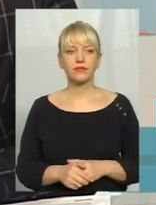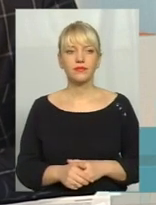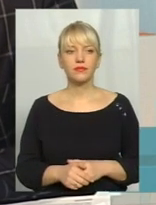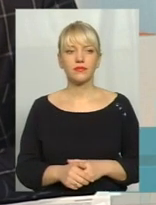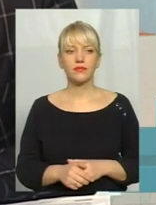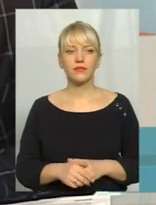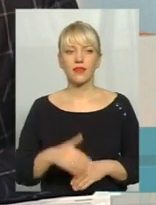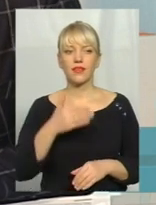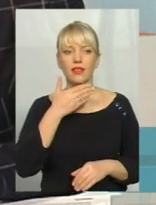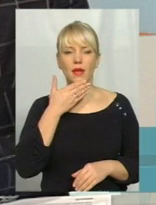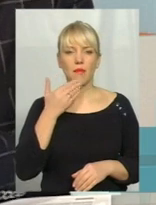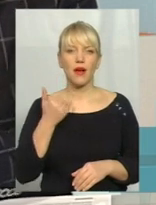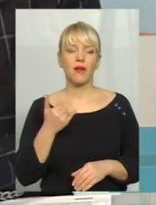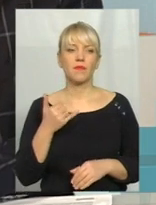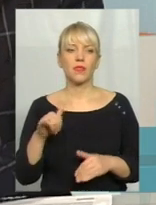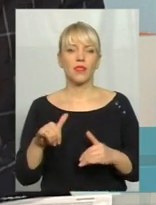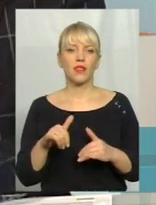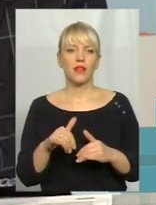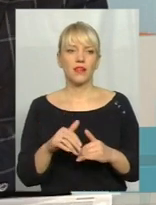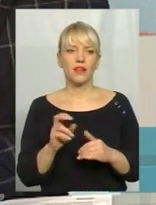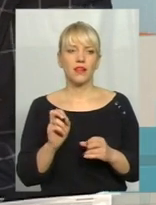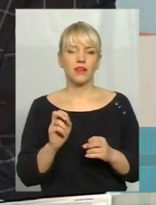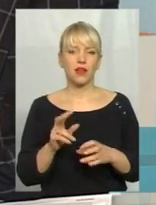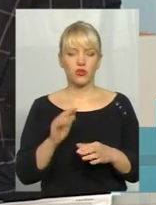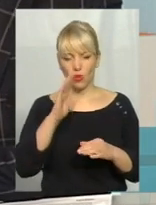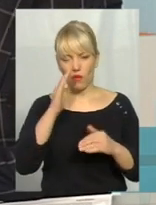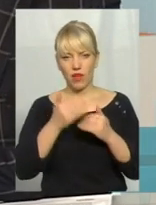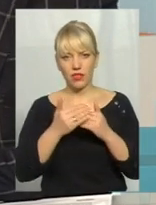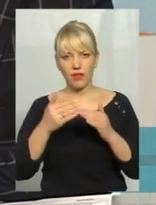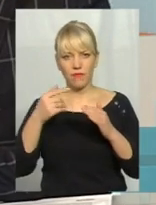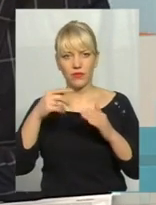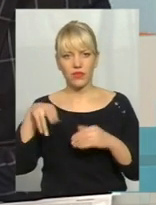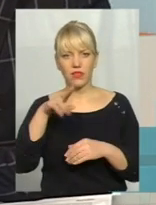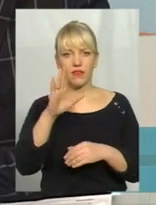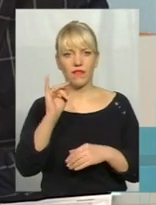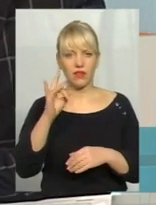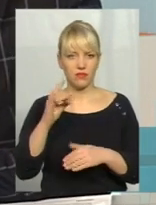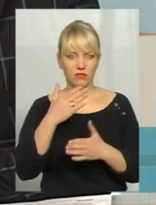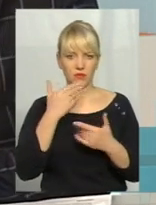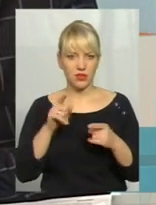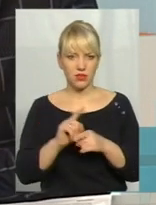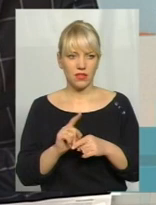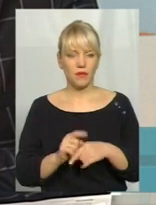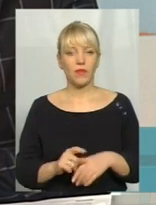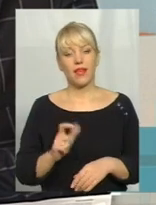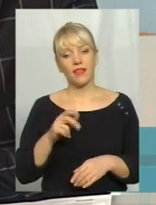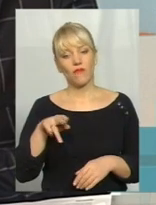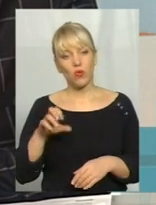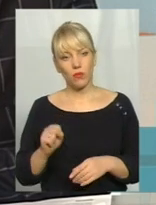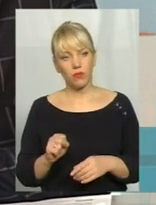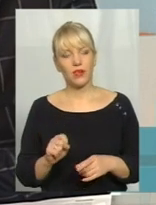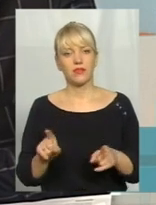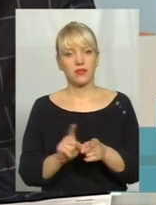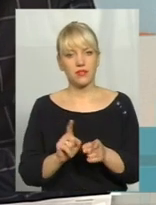нема коли вглиб двору сховати ці контейнери. В Європі, скажемо так, не менша